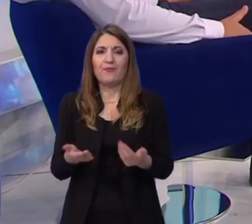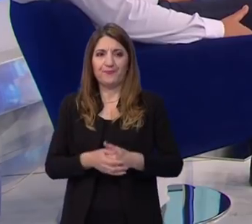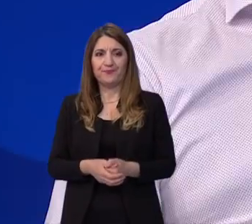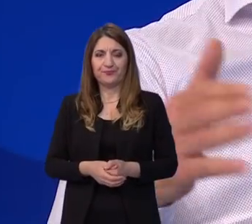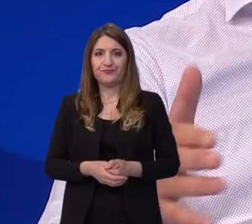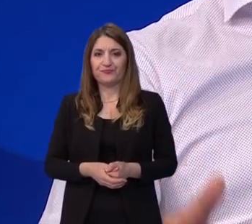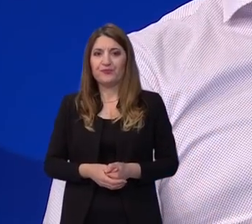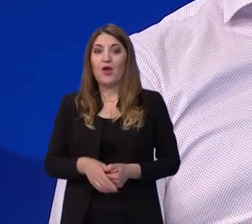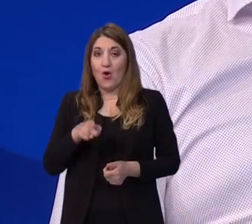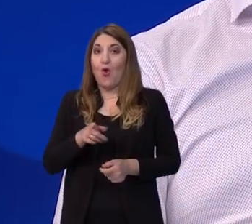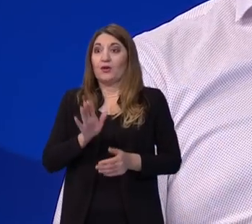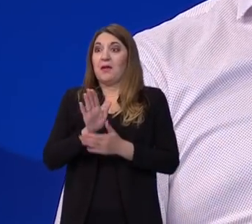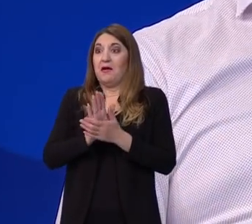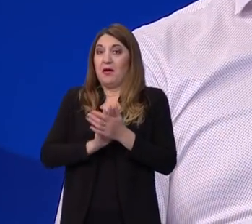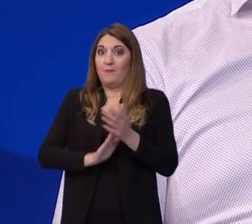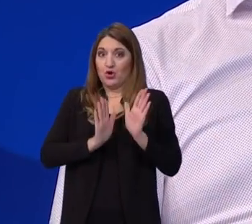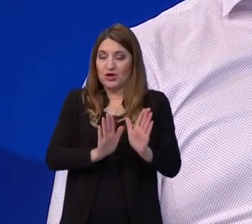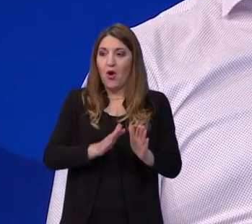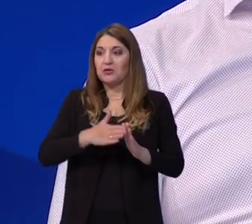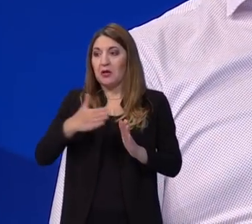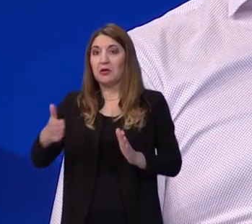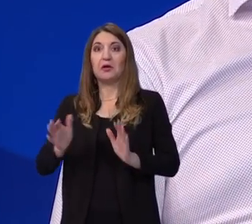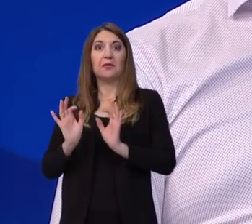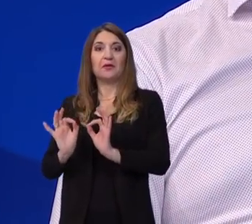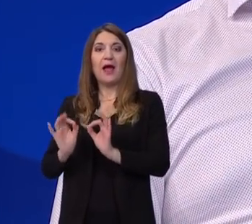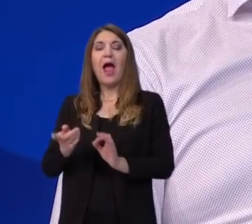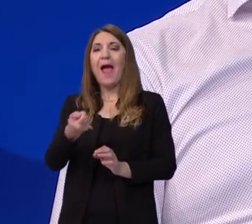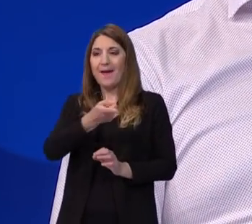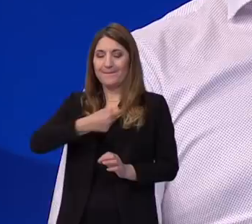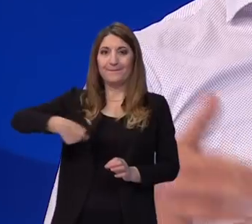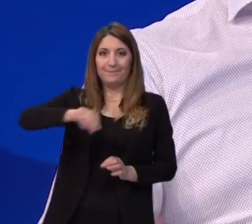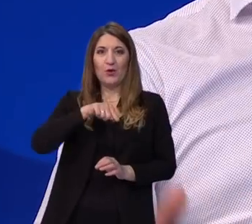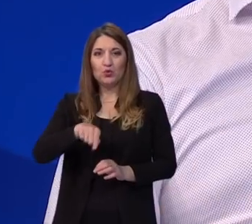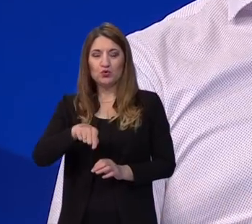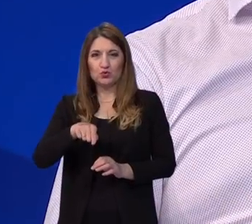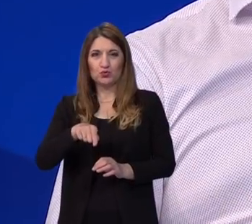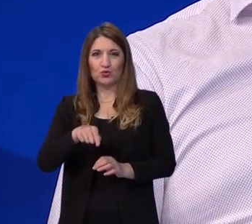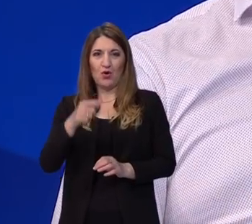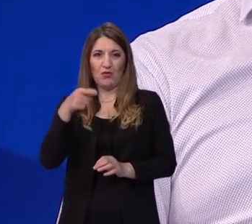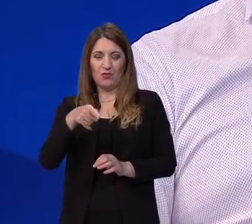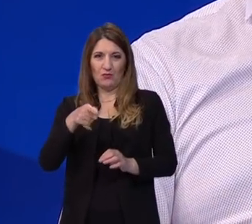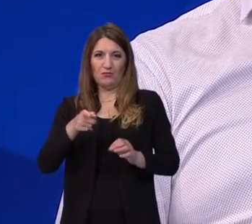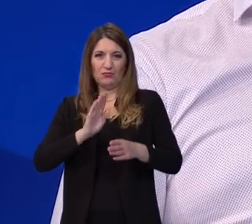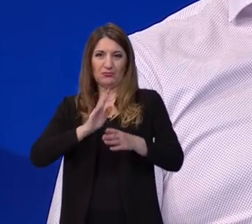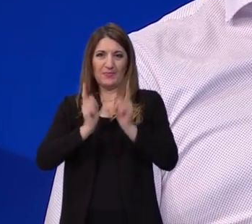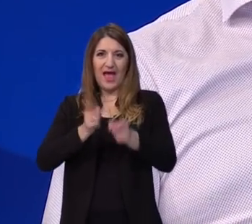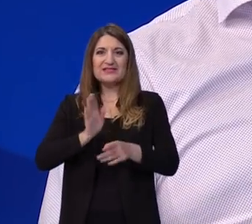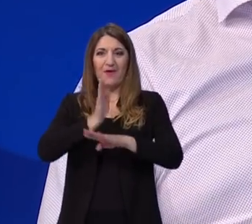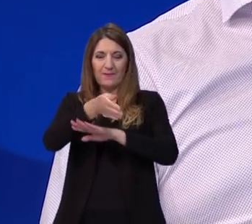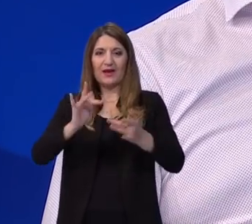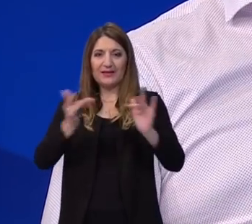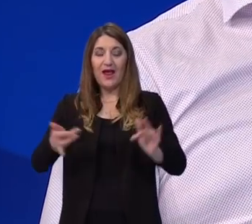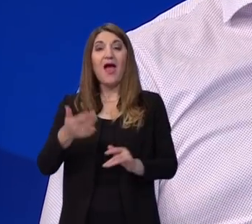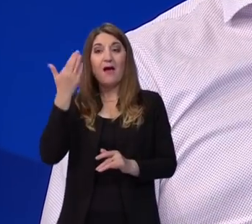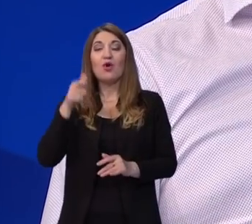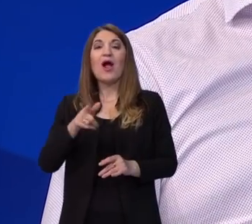je sve krenulo, odnosno došlo na svoje mjesto. Ono što treba znati je da mi u toj online nastavi imali smo i